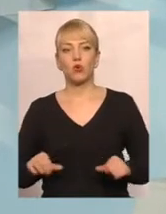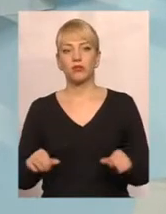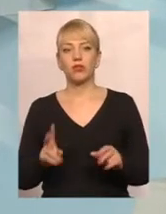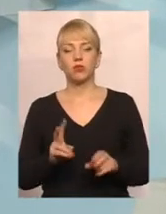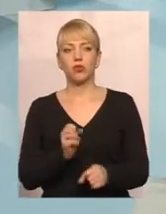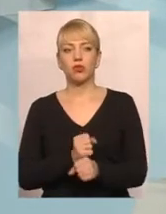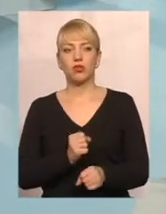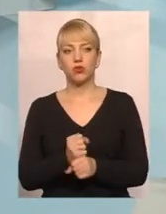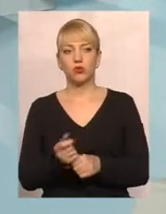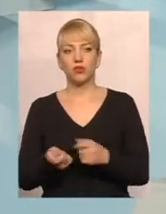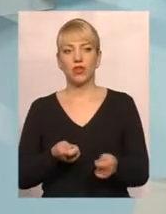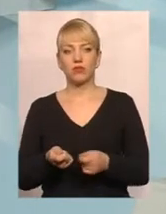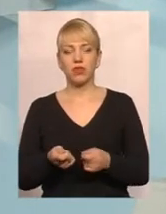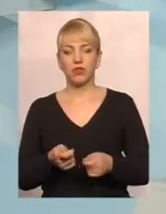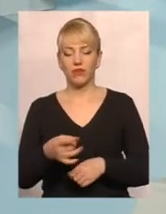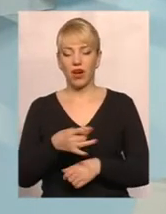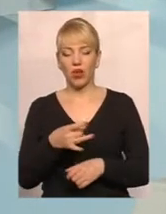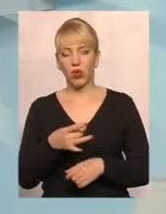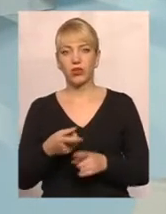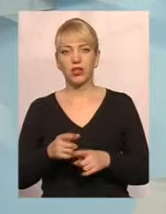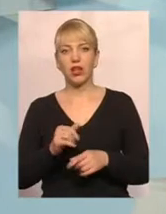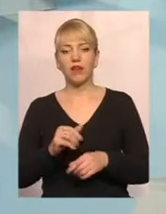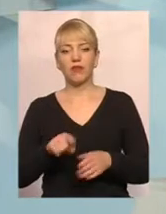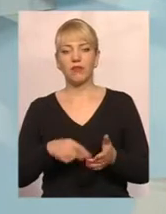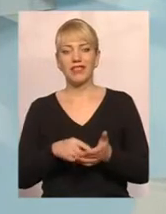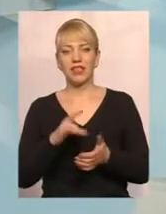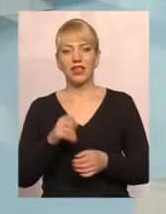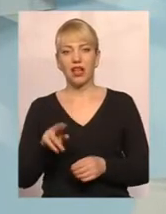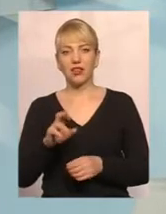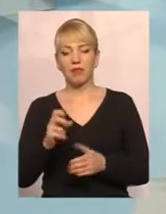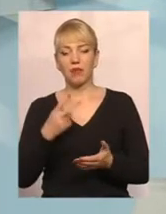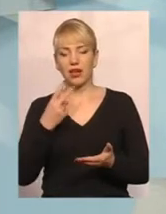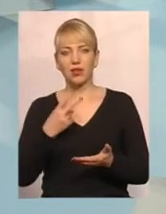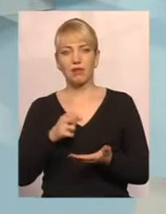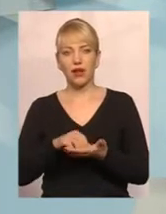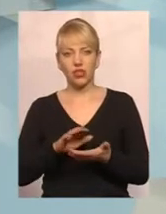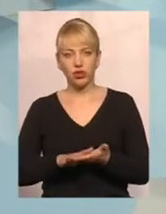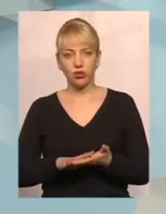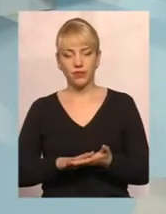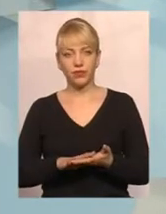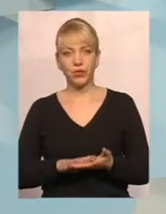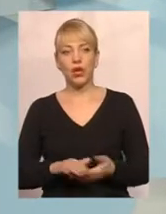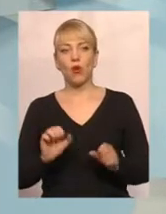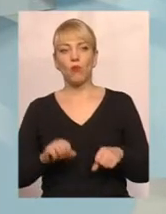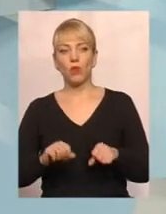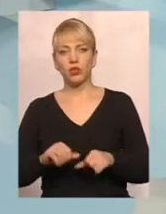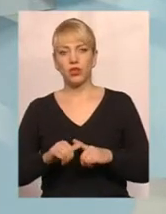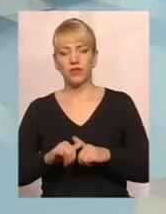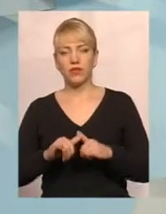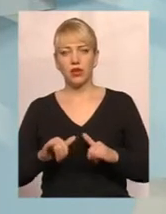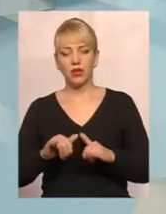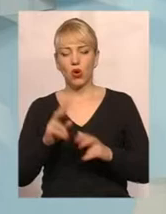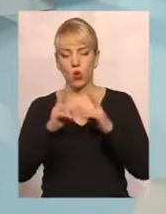які працюють в адміністраціях районних, в міських радах, передбачено можливість розгляду таких